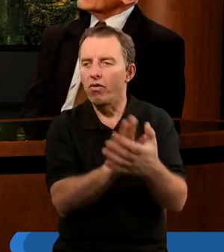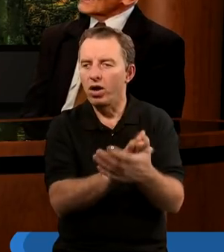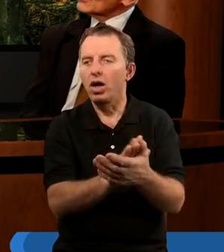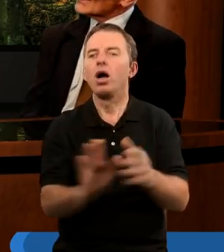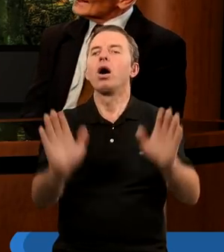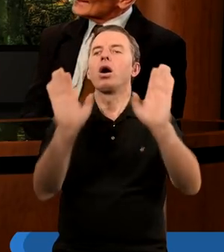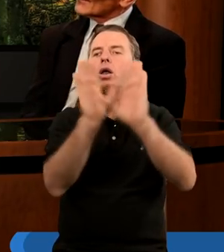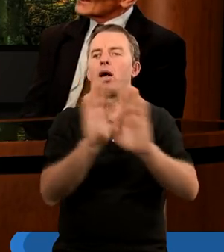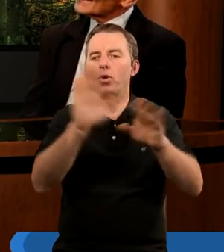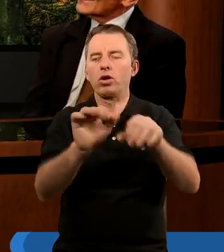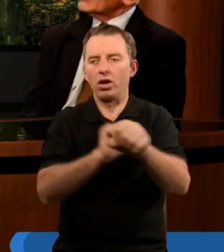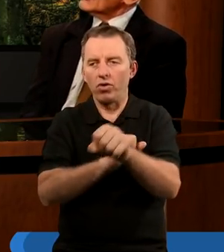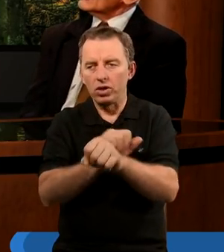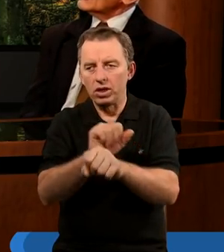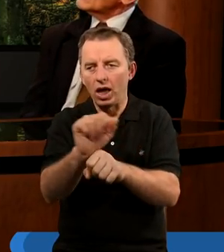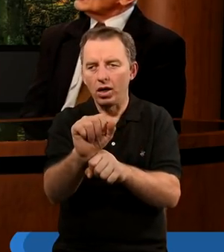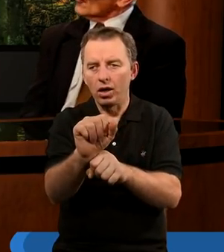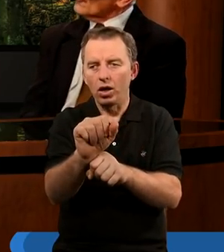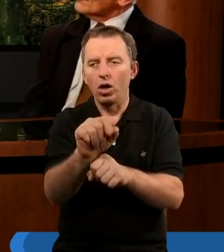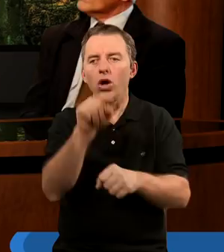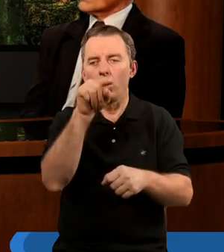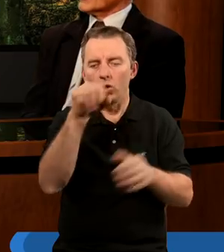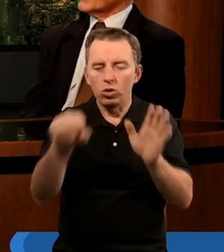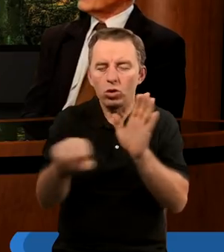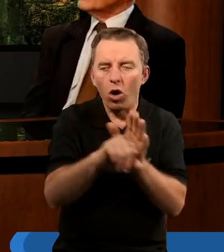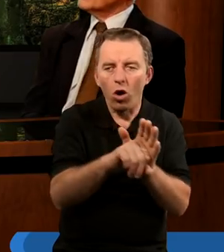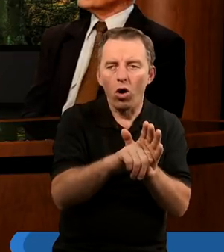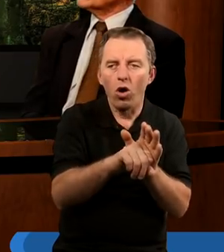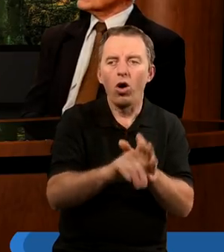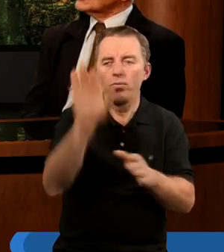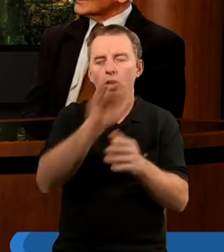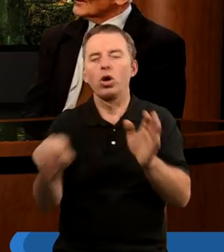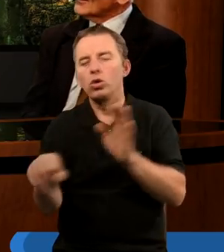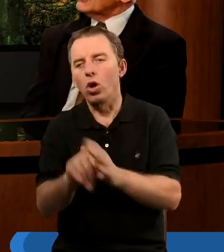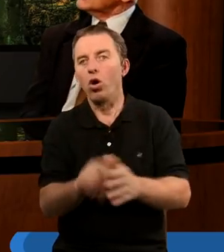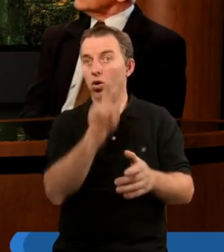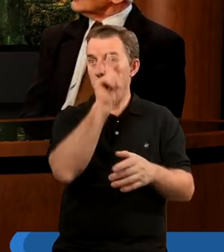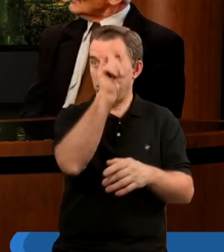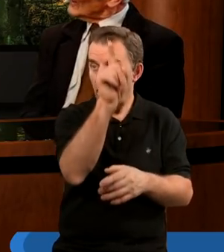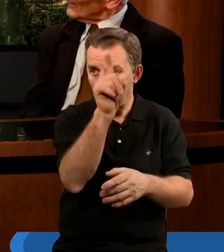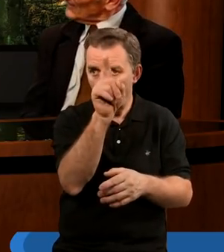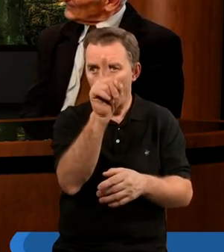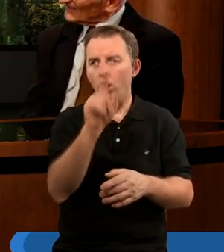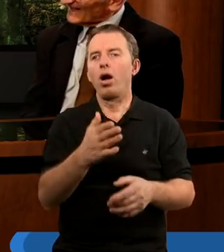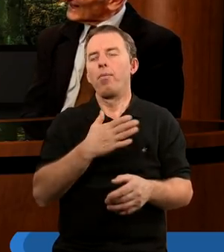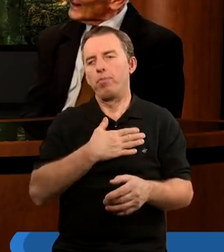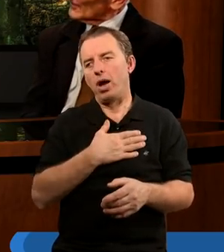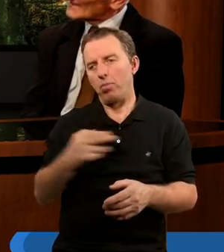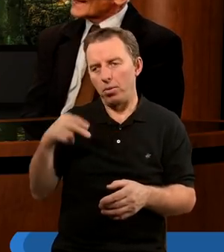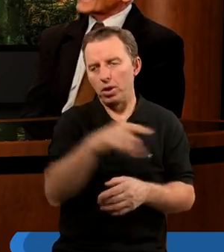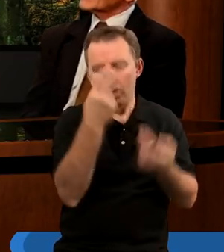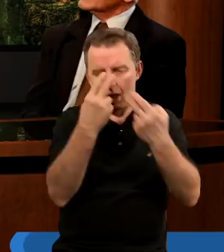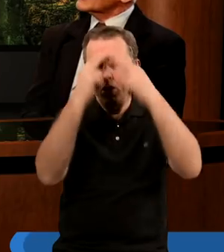Bo nabożeństwo jest do Boga. My mamy do Niego tyle